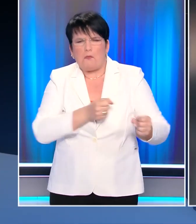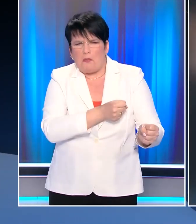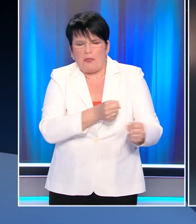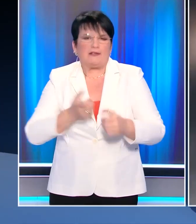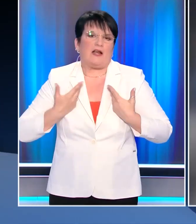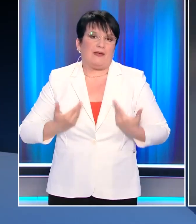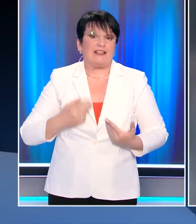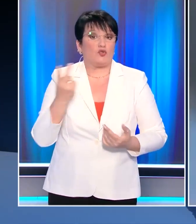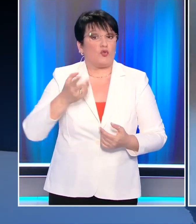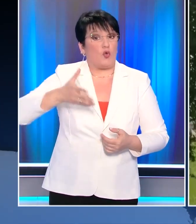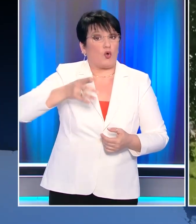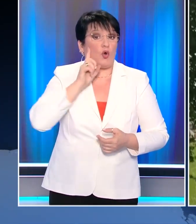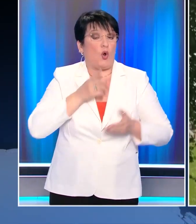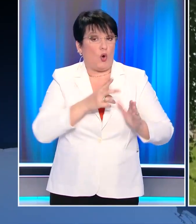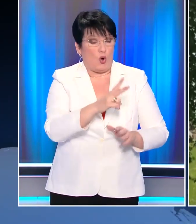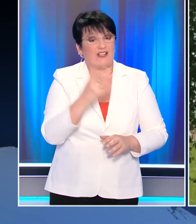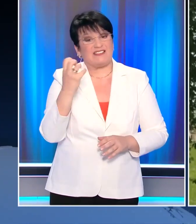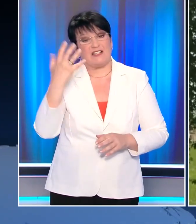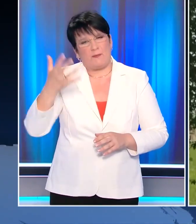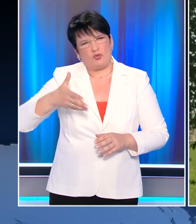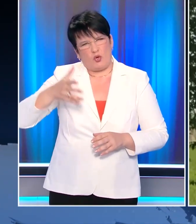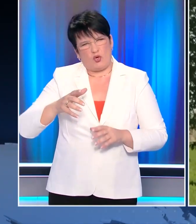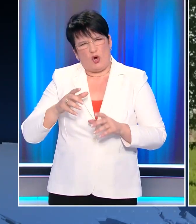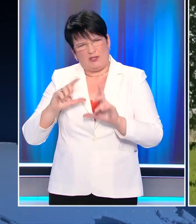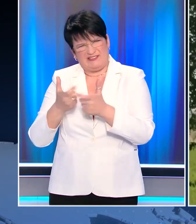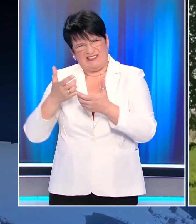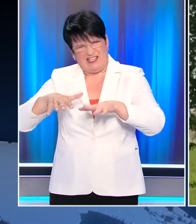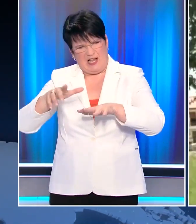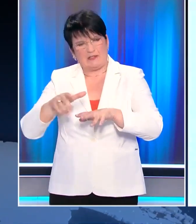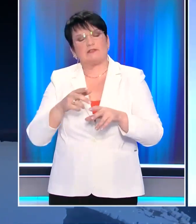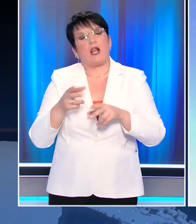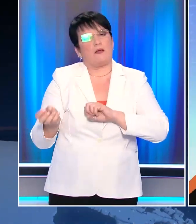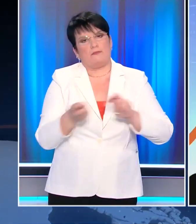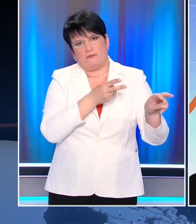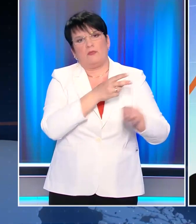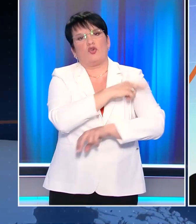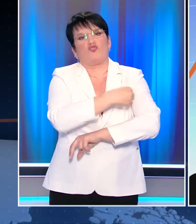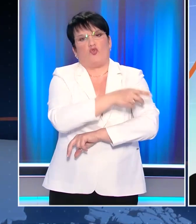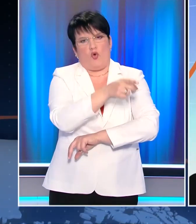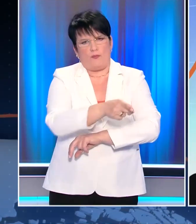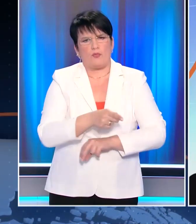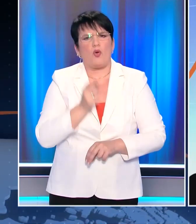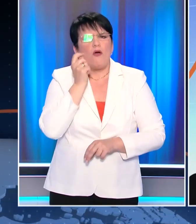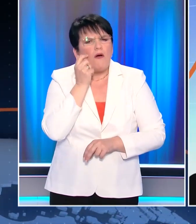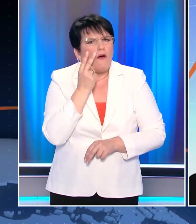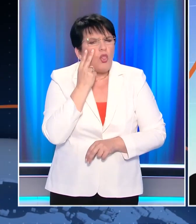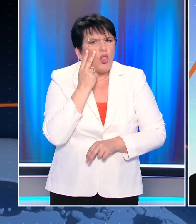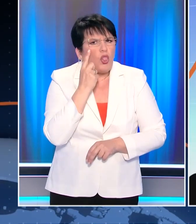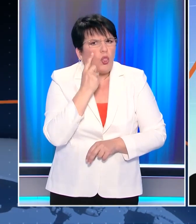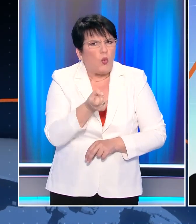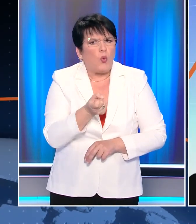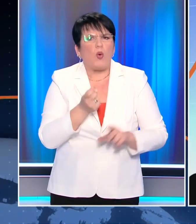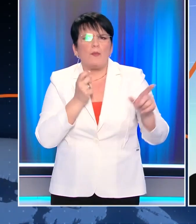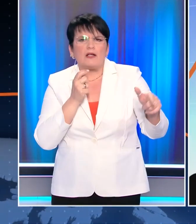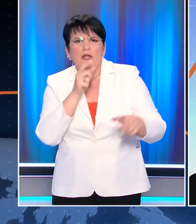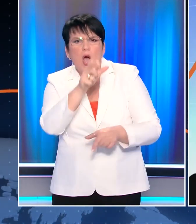θα τραυματιστεί η 22χρονη κόρη του και ο 45χρονος συμπέθερός του οι οποίοι νοσηλεύονται. Ο Γιάννης τους είδα από μακριά και αμέσως κατάλαβε